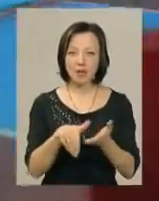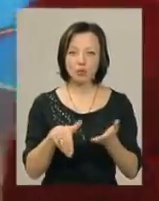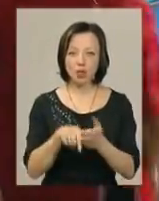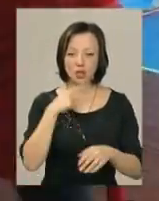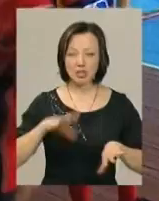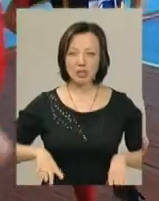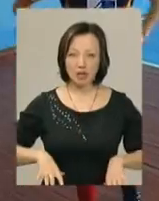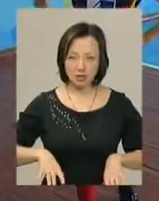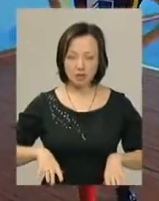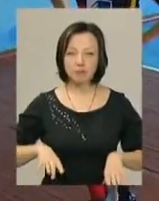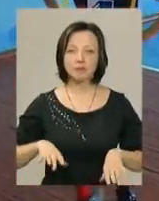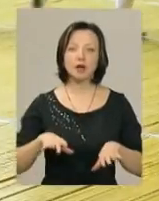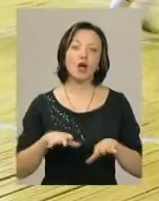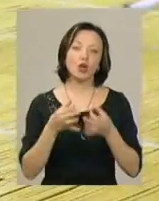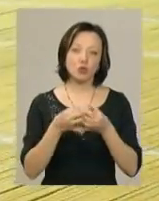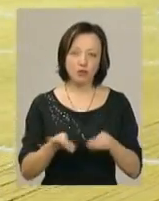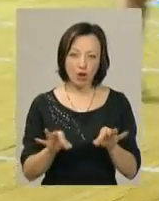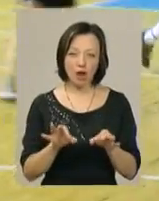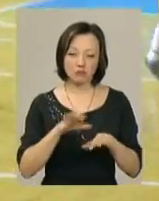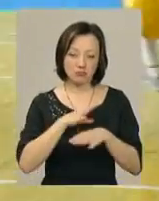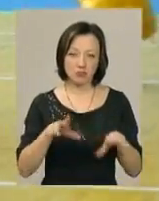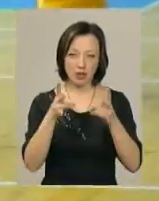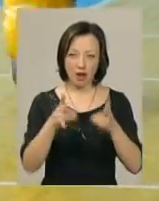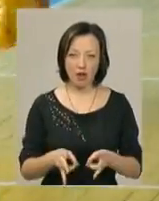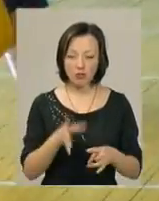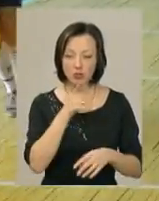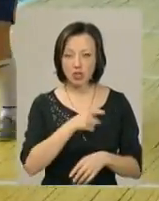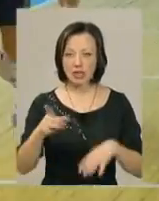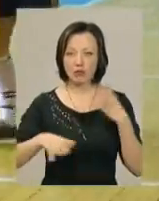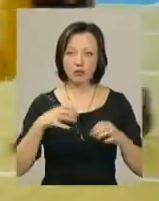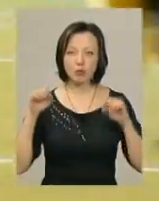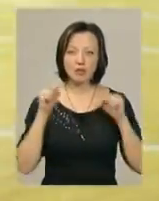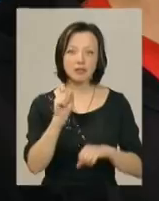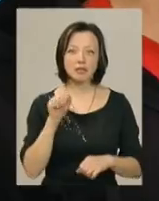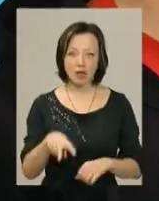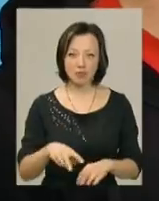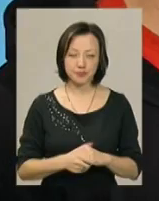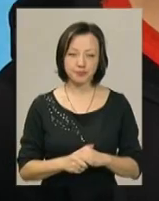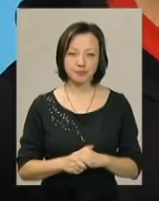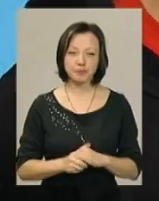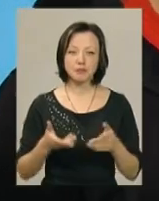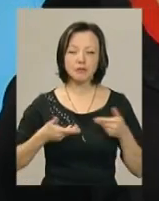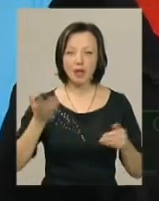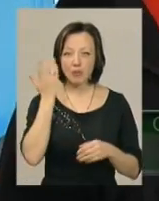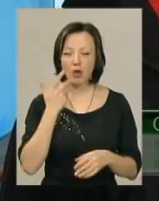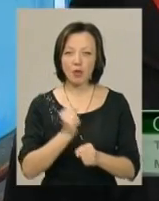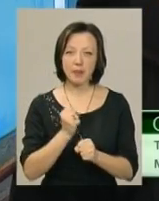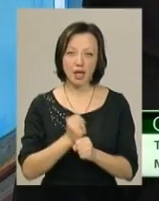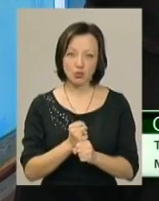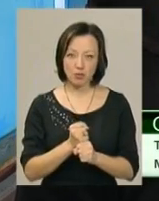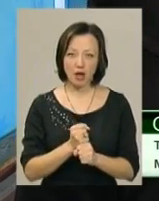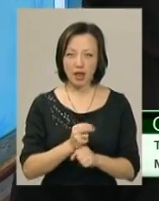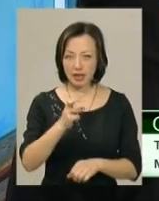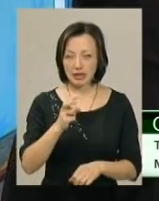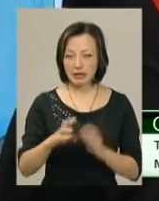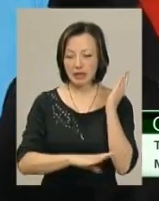тренера гравців Олександра Мігунова, дозволяє уникнути травму під час тренувань у спортивній залі. Ми, коли працюємо на